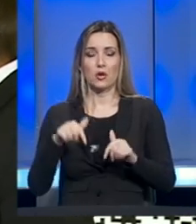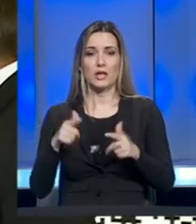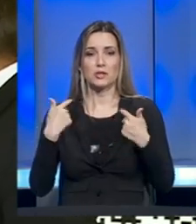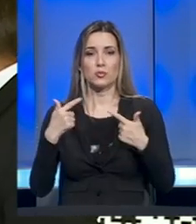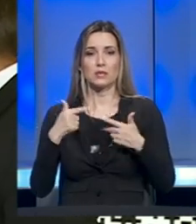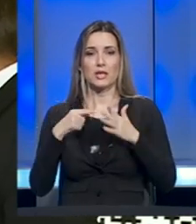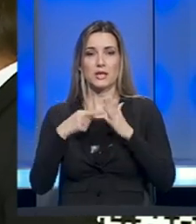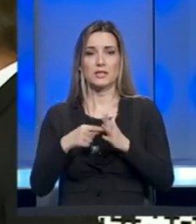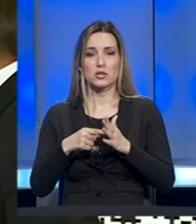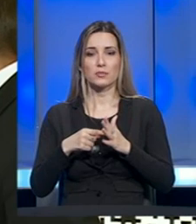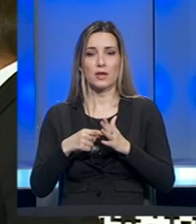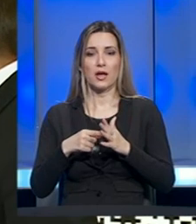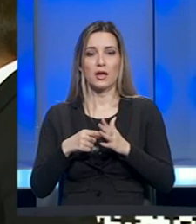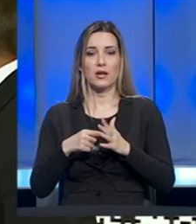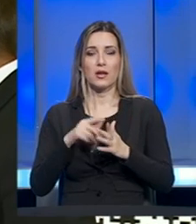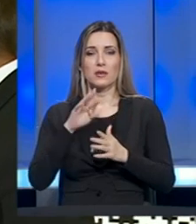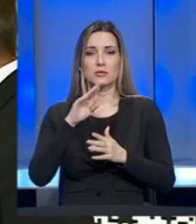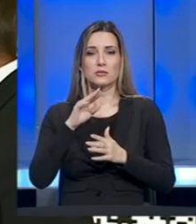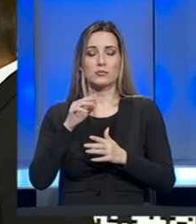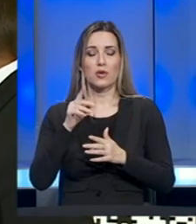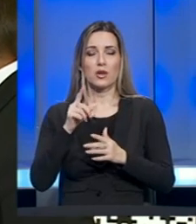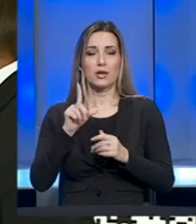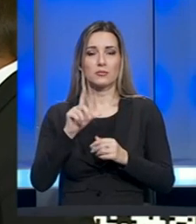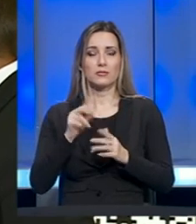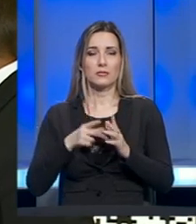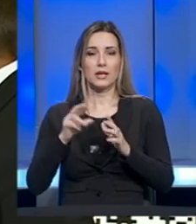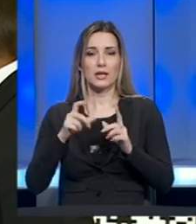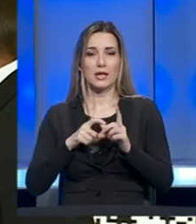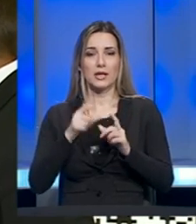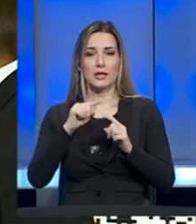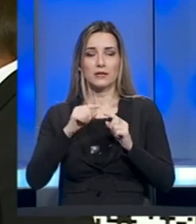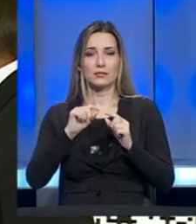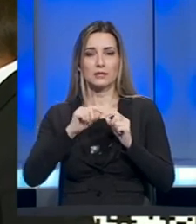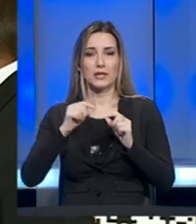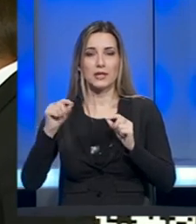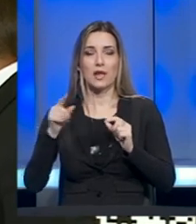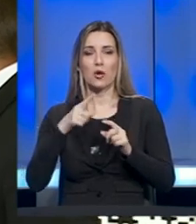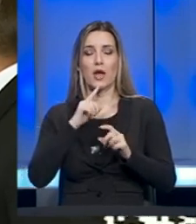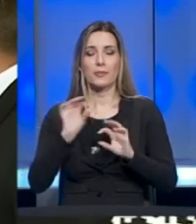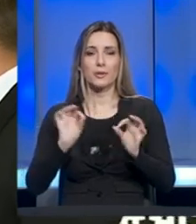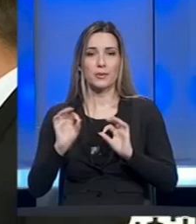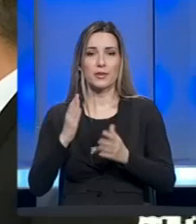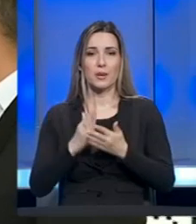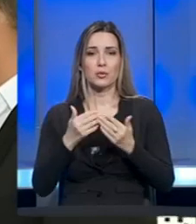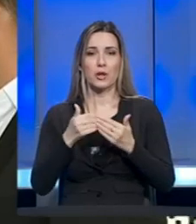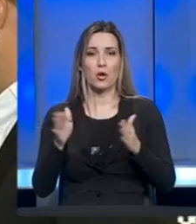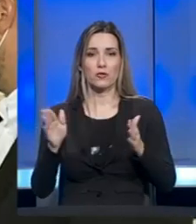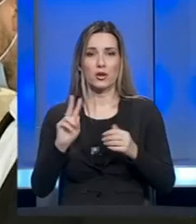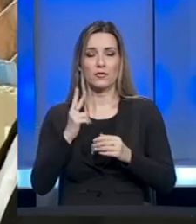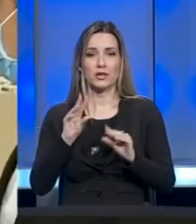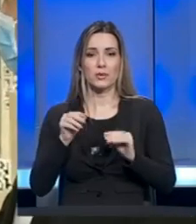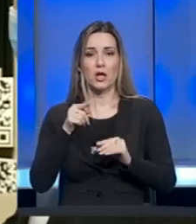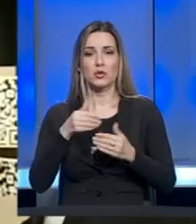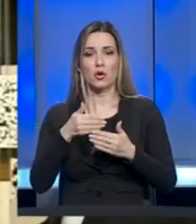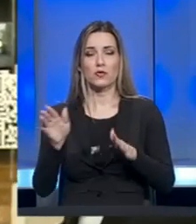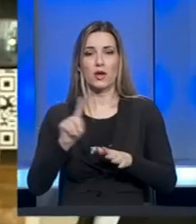muzeju je izlužba Storylines, umjetničkog paradis struktura, koja je pripremljena da bude otvorena 12. marta, međutim, tog